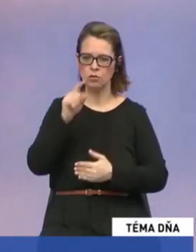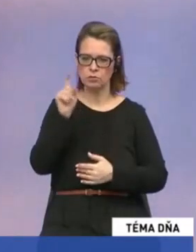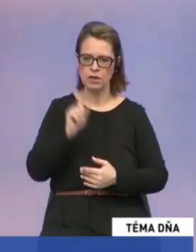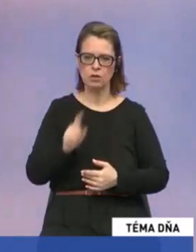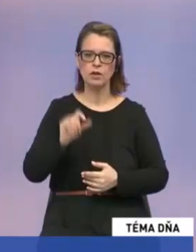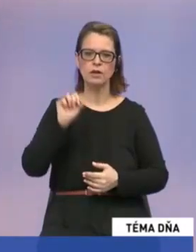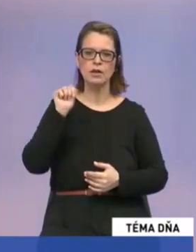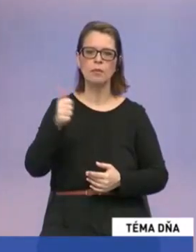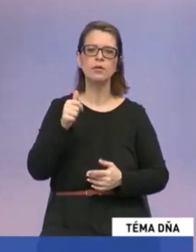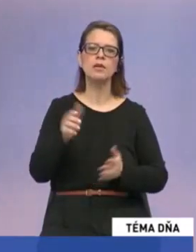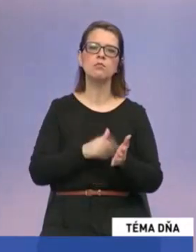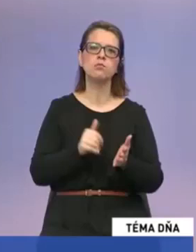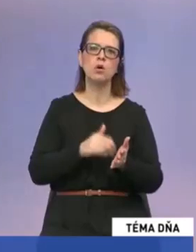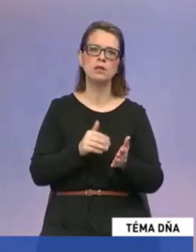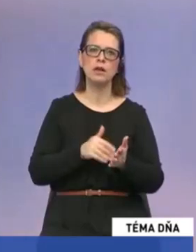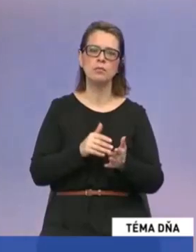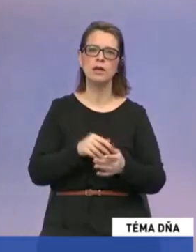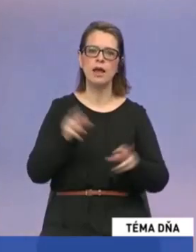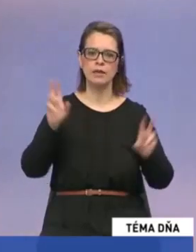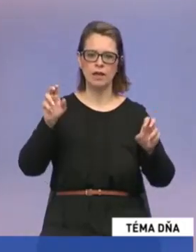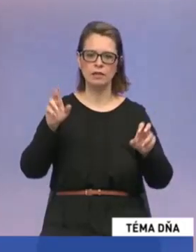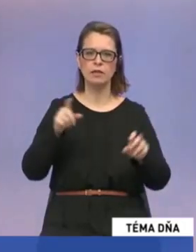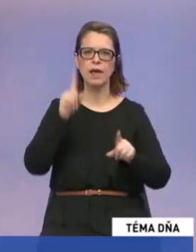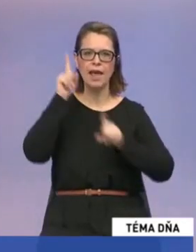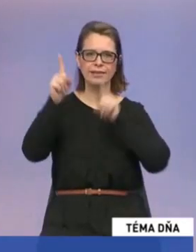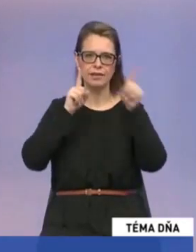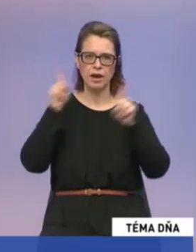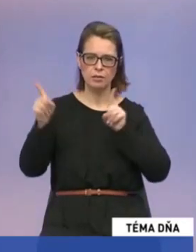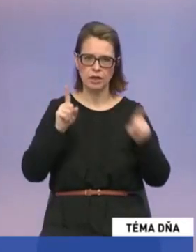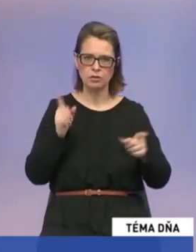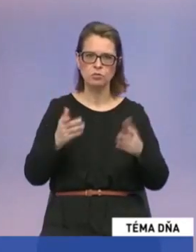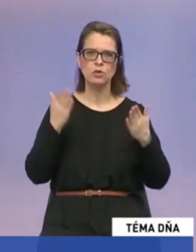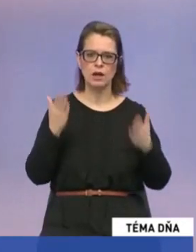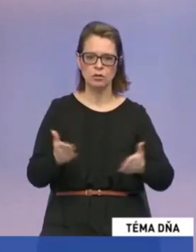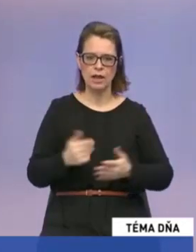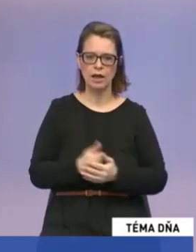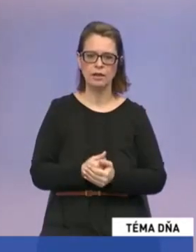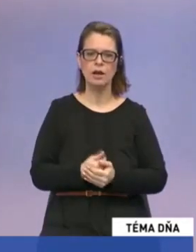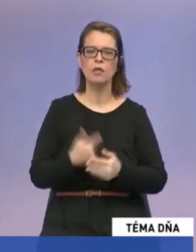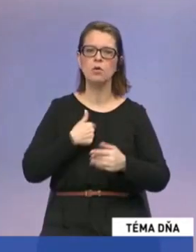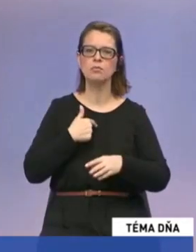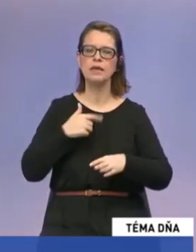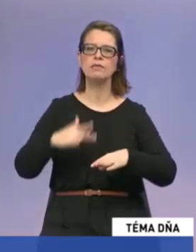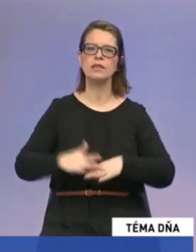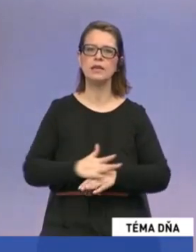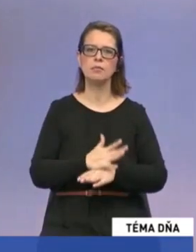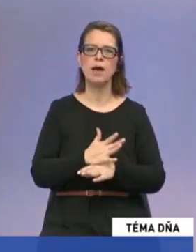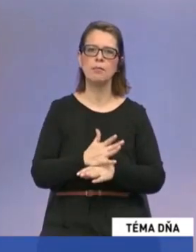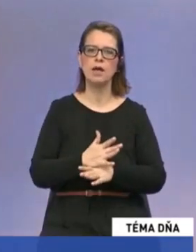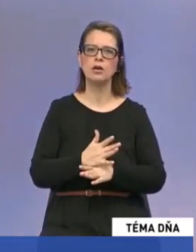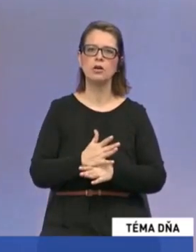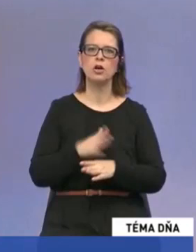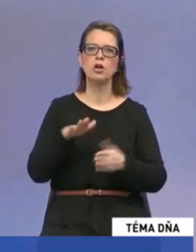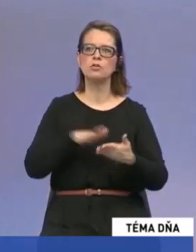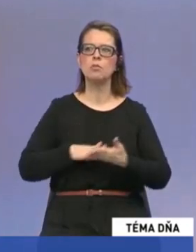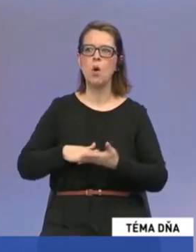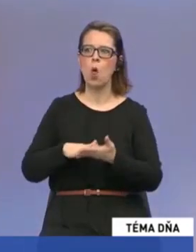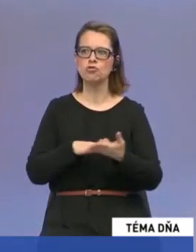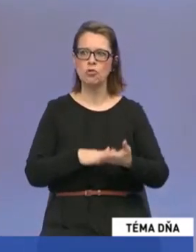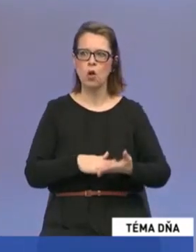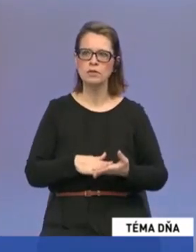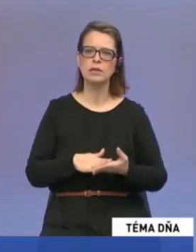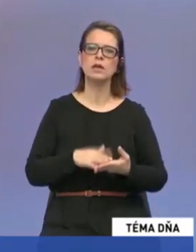tomto kontekste potrebné samozrejme zadefinovať extrémizmus ako taký, pretože my vnímame, že v spoločnosti naozaj